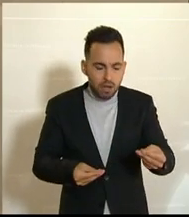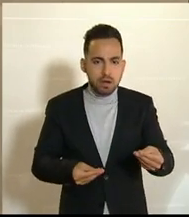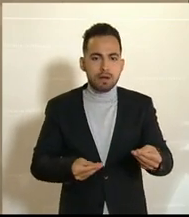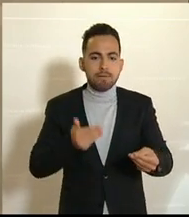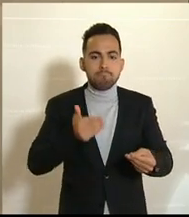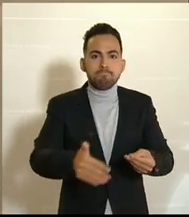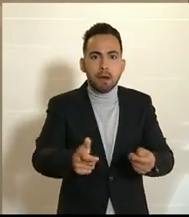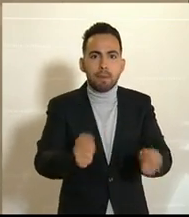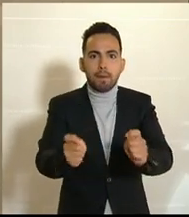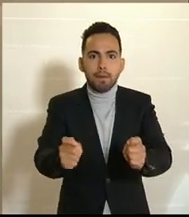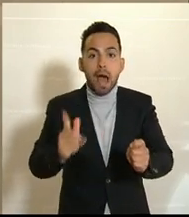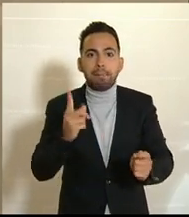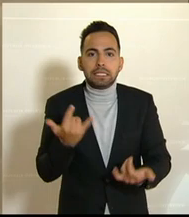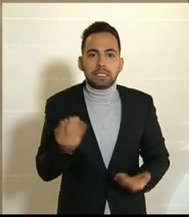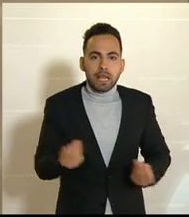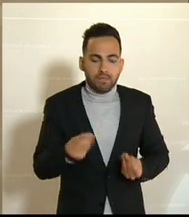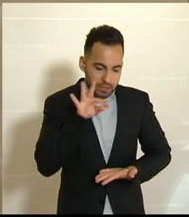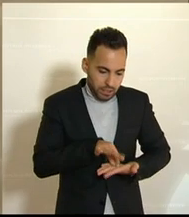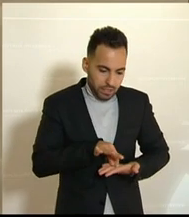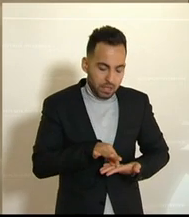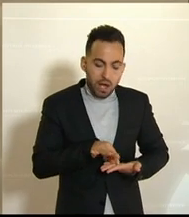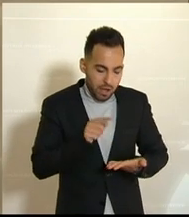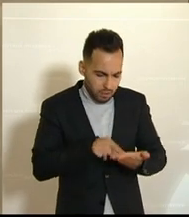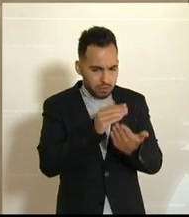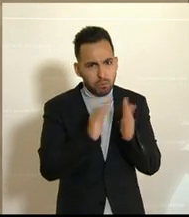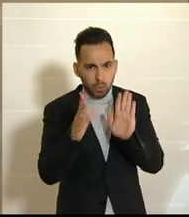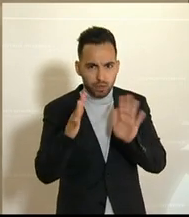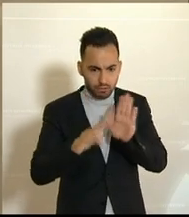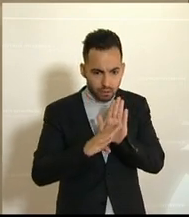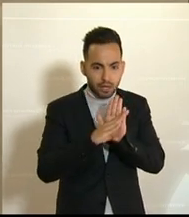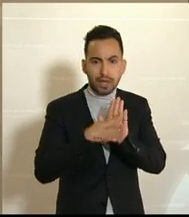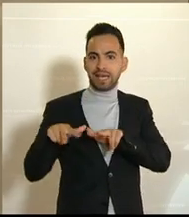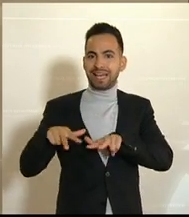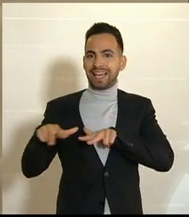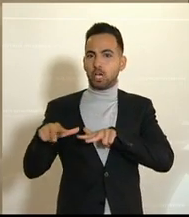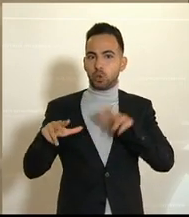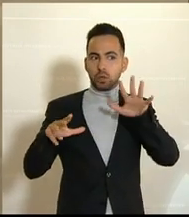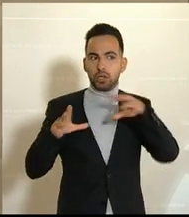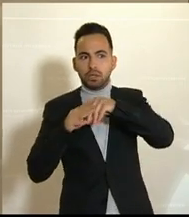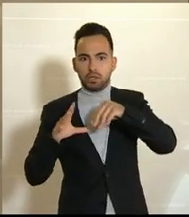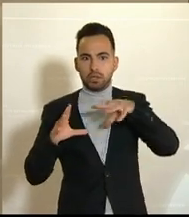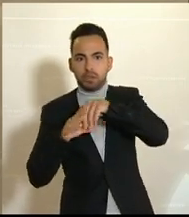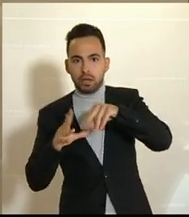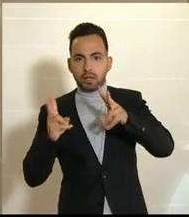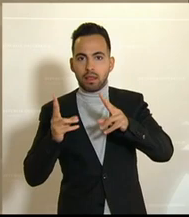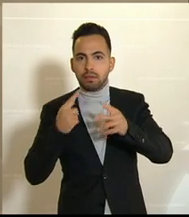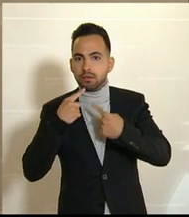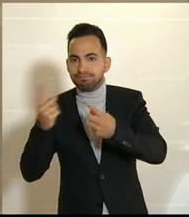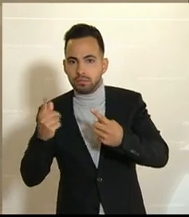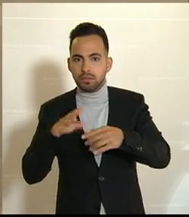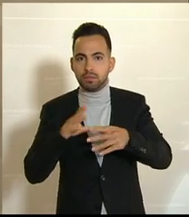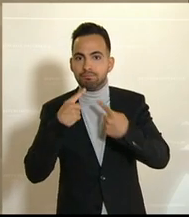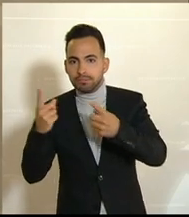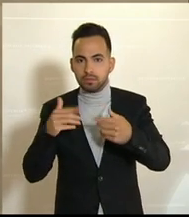immerhin die Möglichkeit bietet, die wichtigsten Akzente der Regierungserklärung in Zahlen zu gießen. Und genau das machen wir,